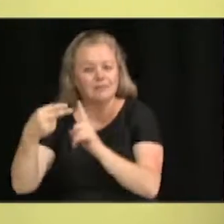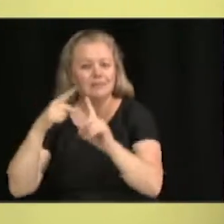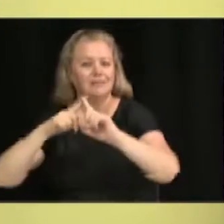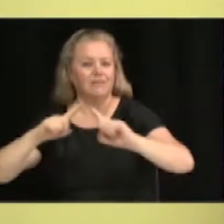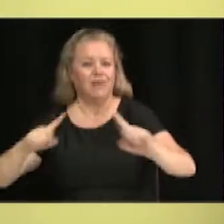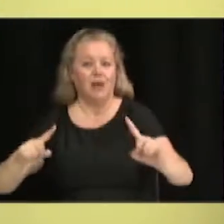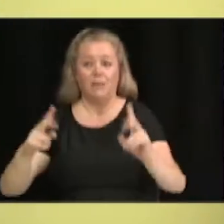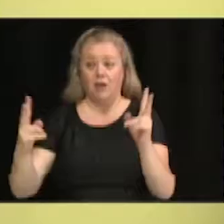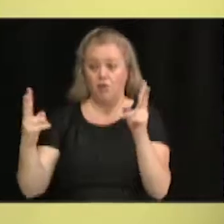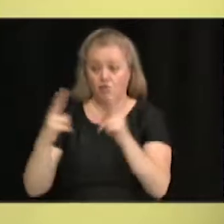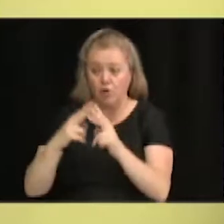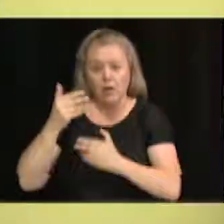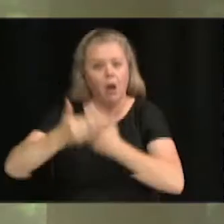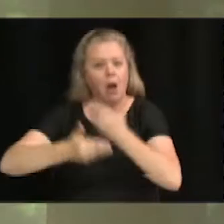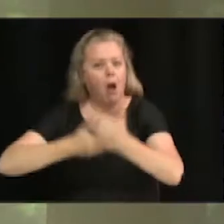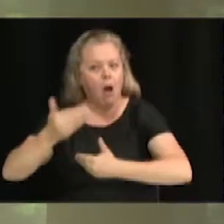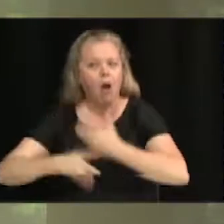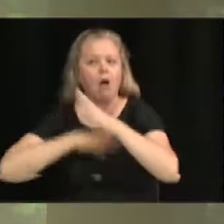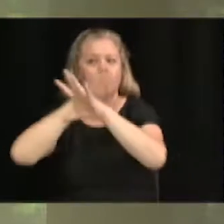'apprécie et plus on reste ensemble.